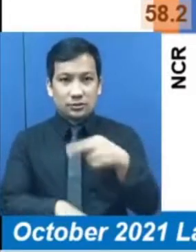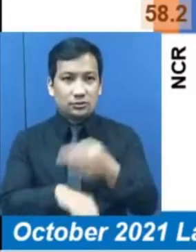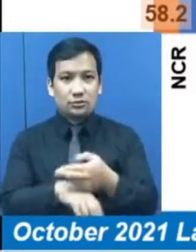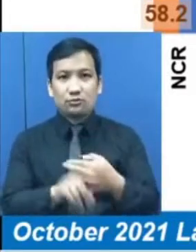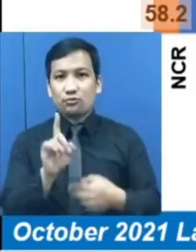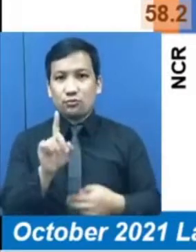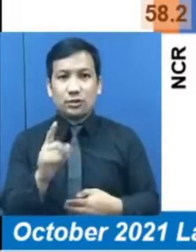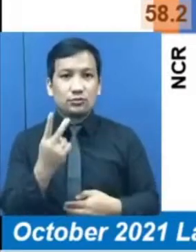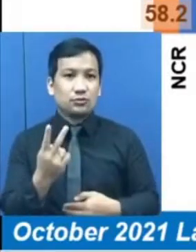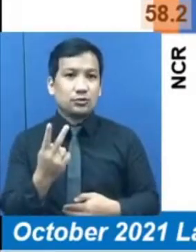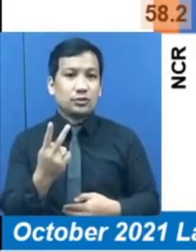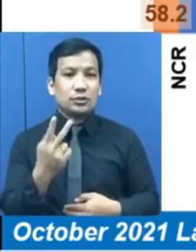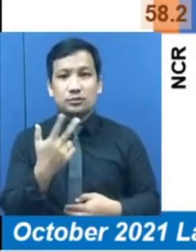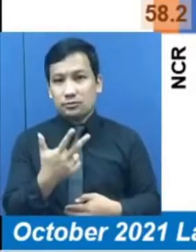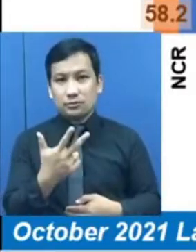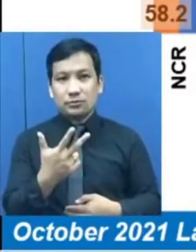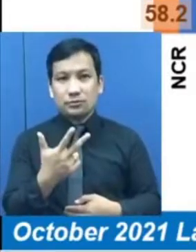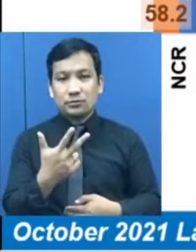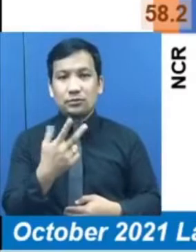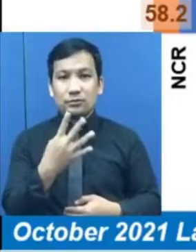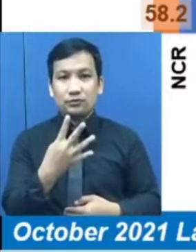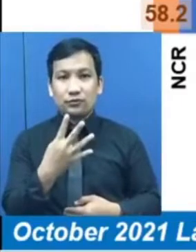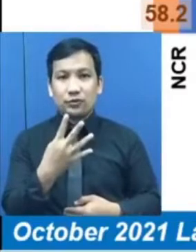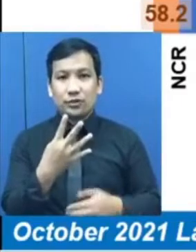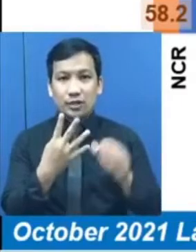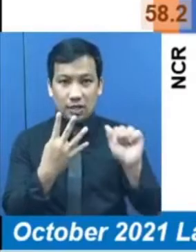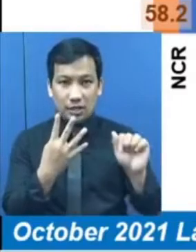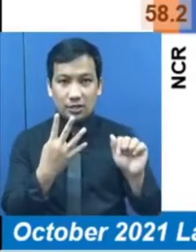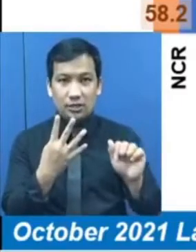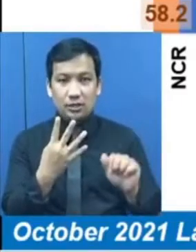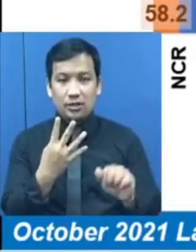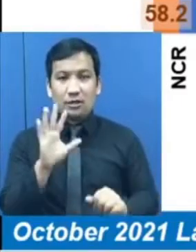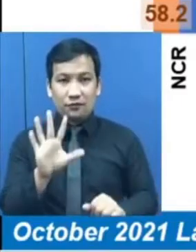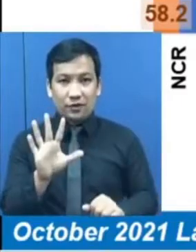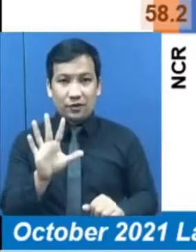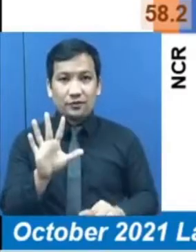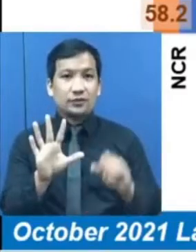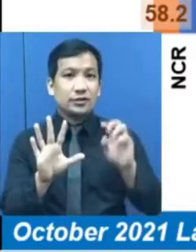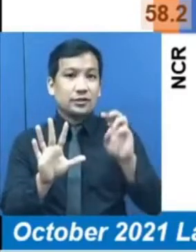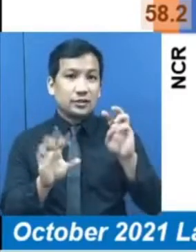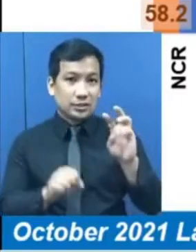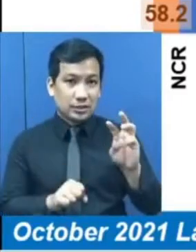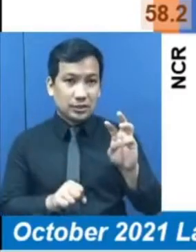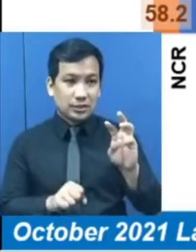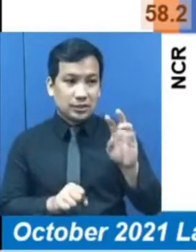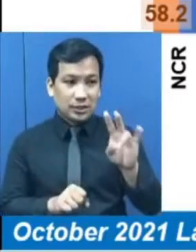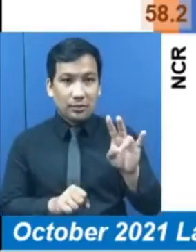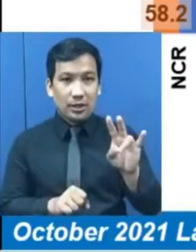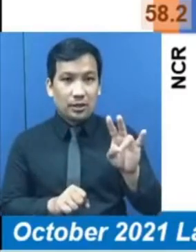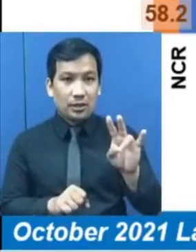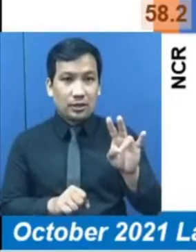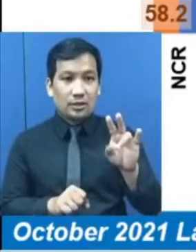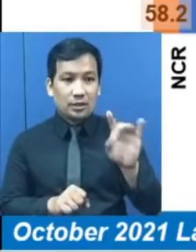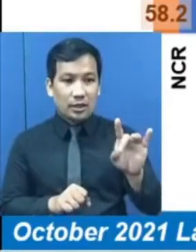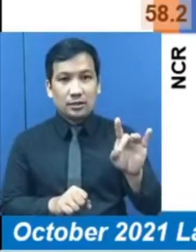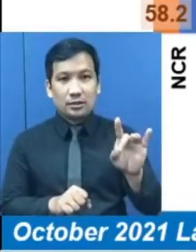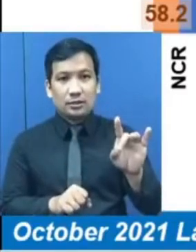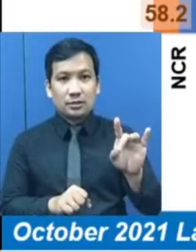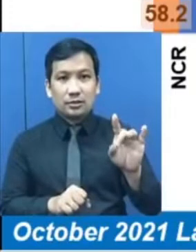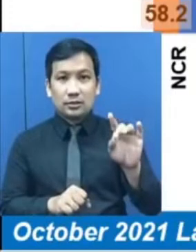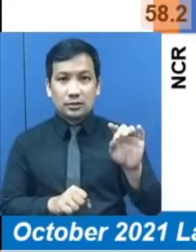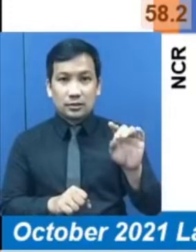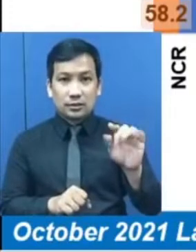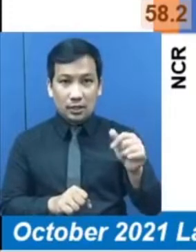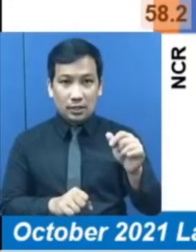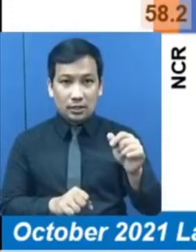2, 3, 4A, 5, 6, 7, 9, 10,